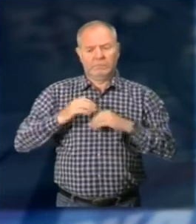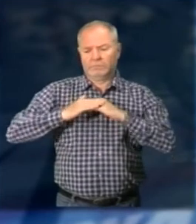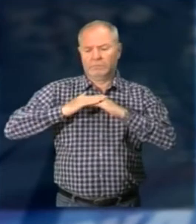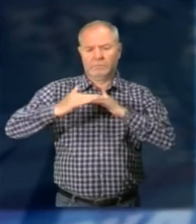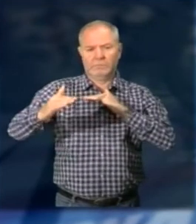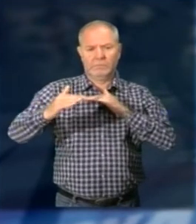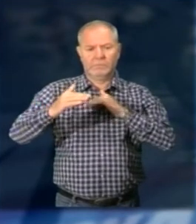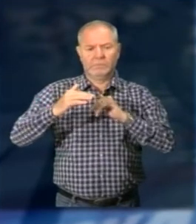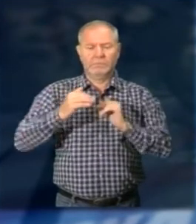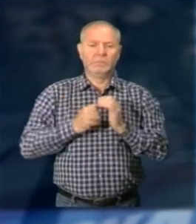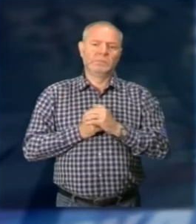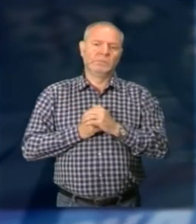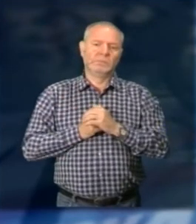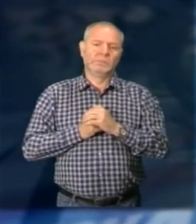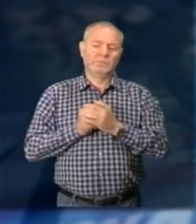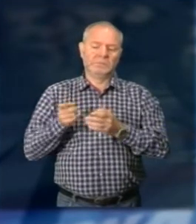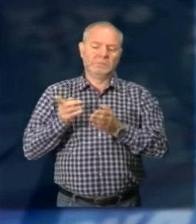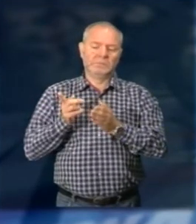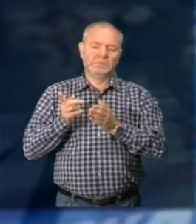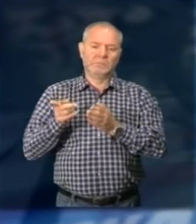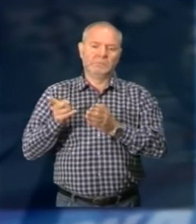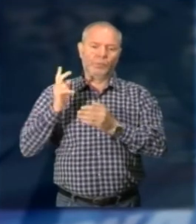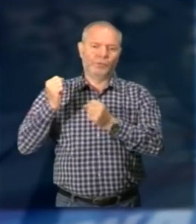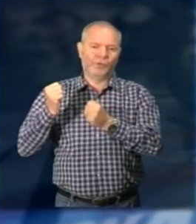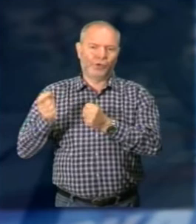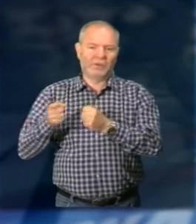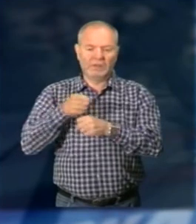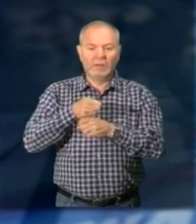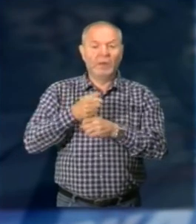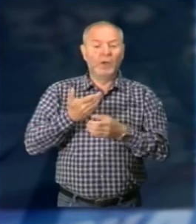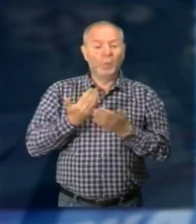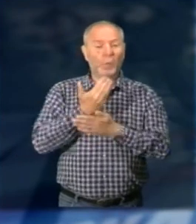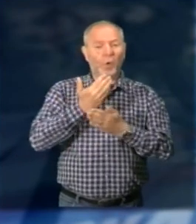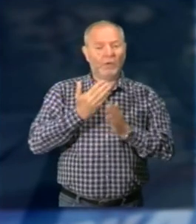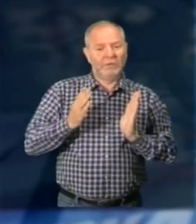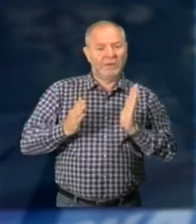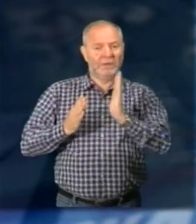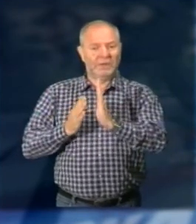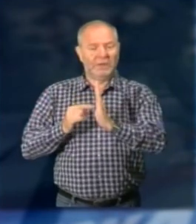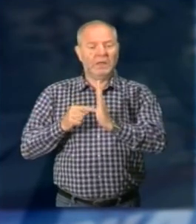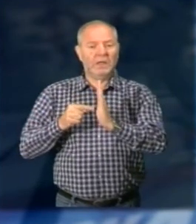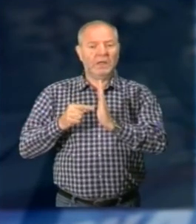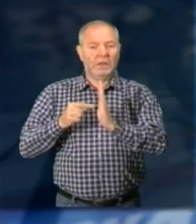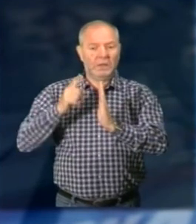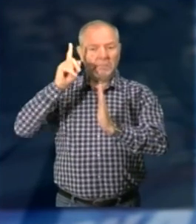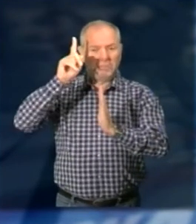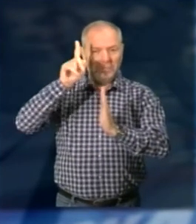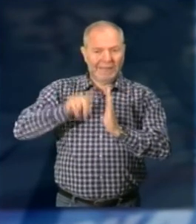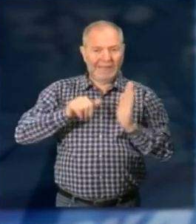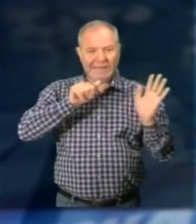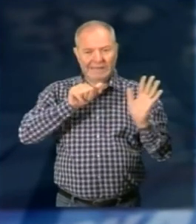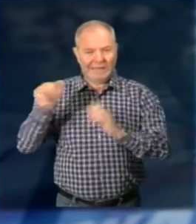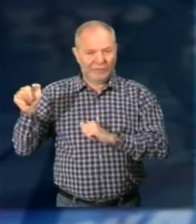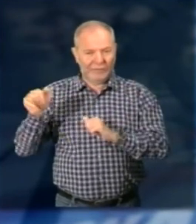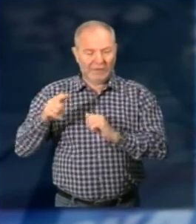epoca romana Quindi questa è più solida, quella adesso stiamo vedendo cosa fare per rendere la